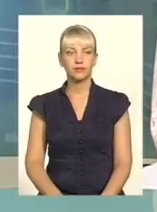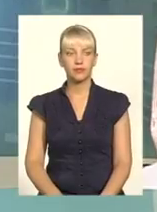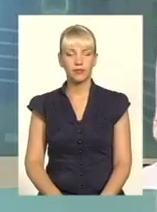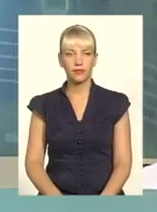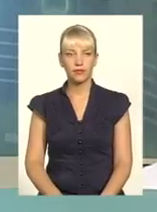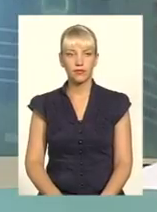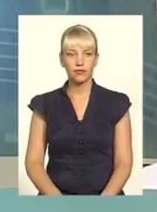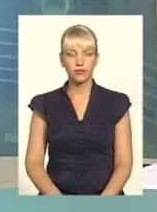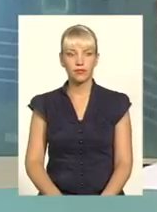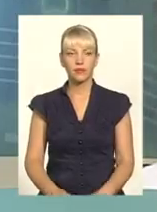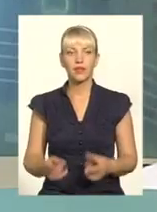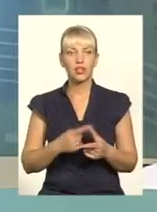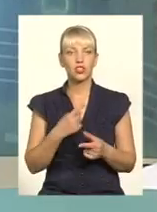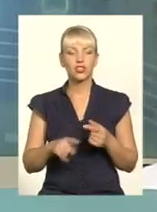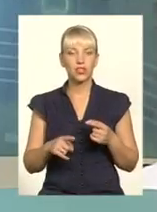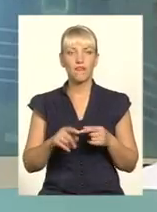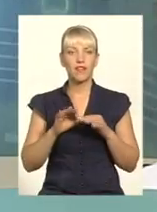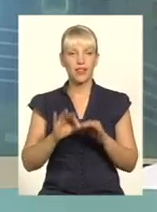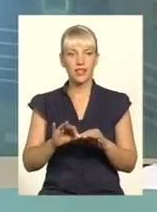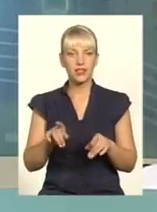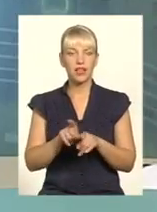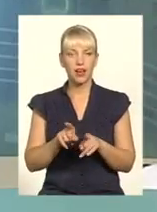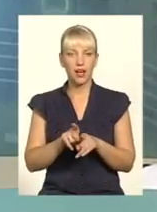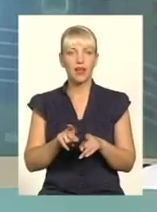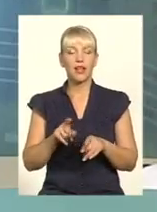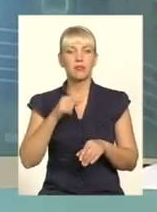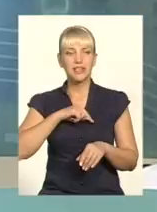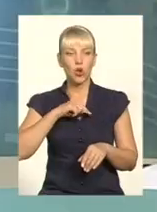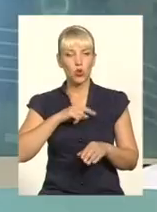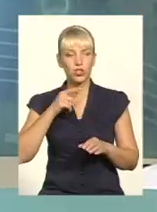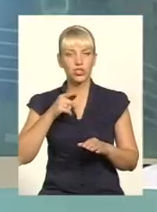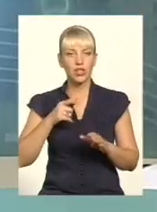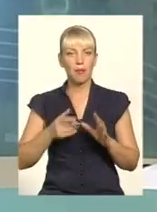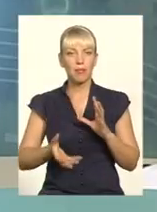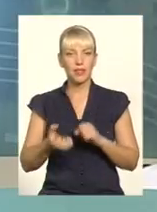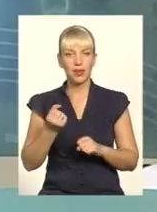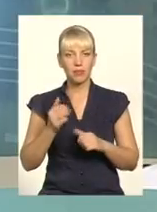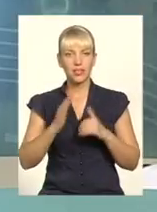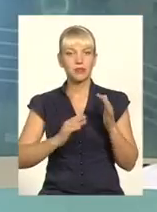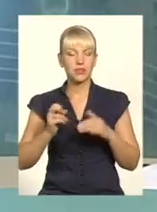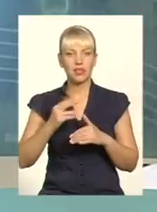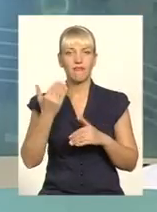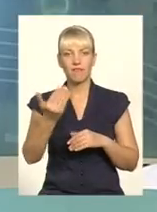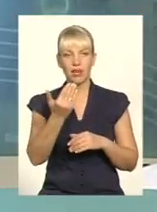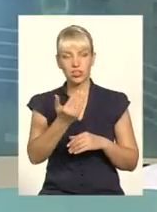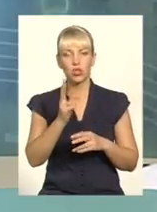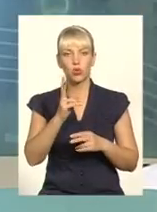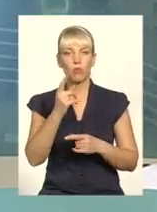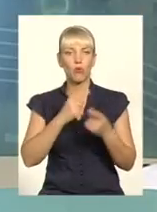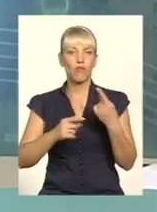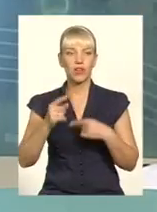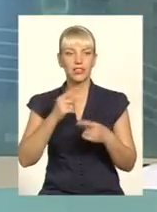психологічна підтримка фахівців, спеціалістів ваших, які повертаються із ротації?